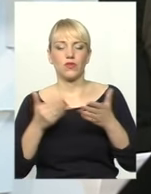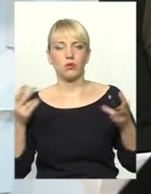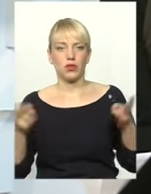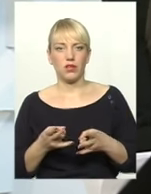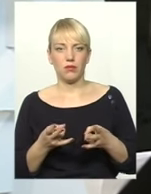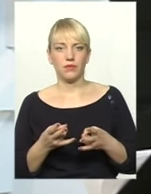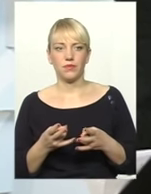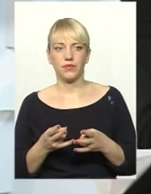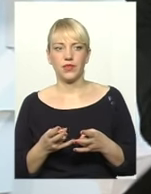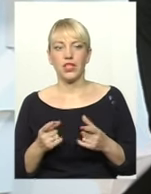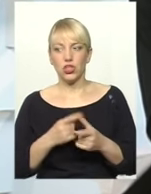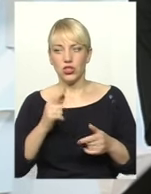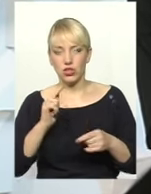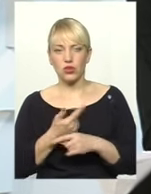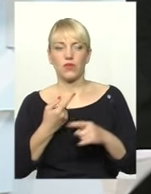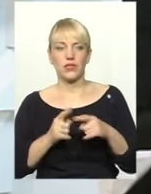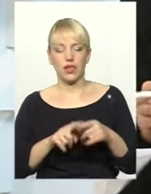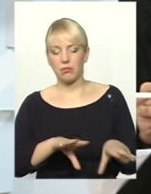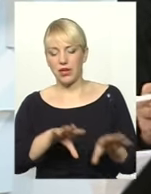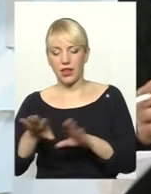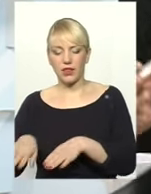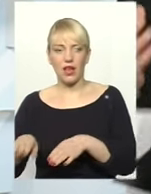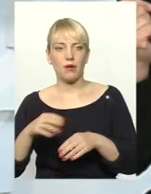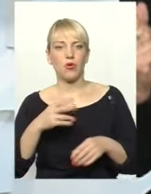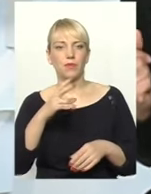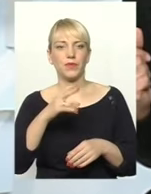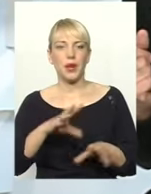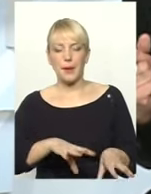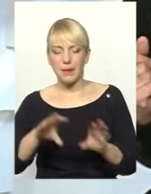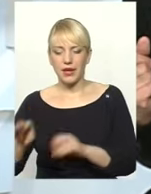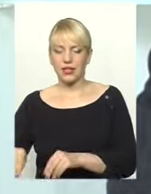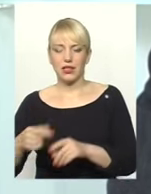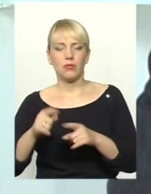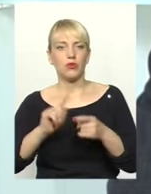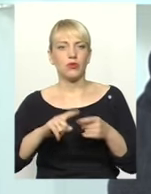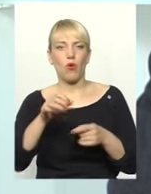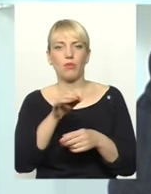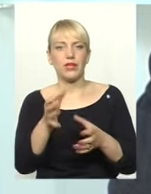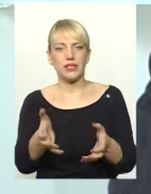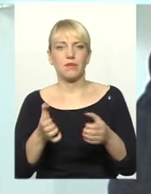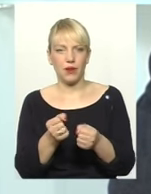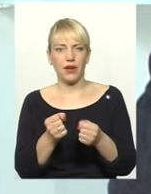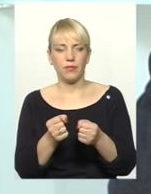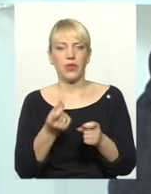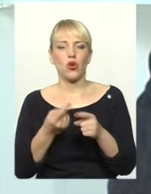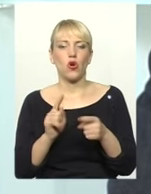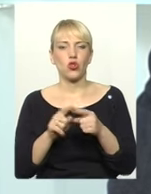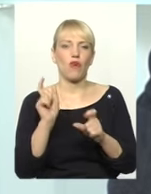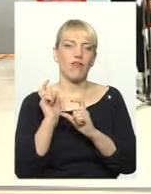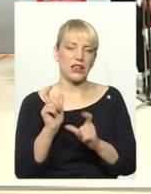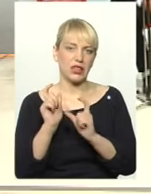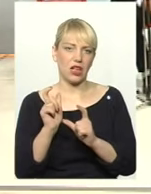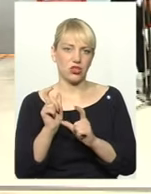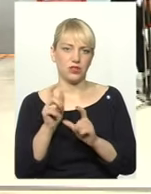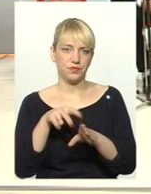Чи знову же це перекладаємо, область бере той вантаж,